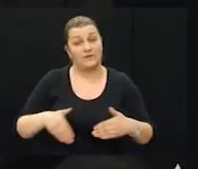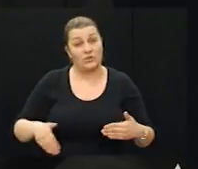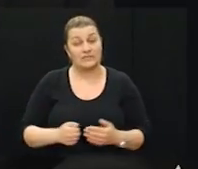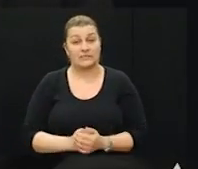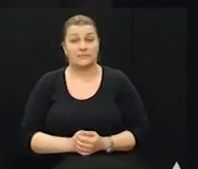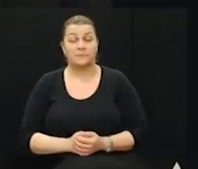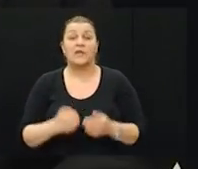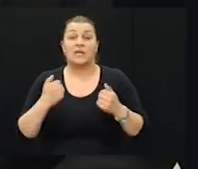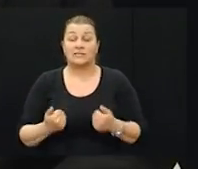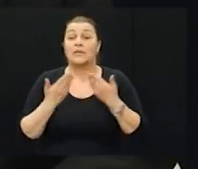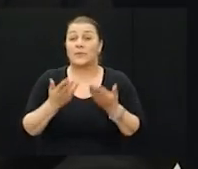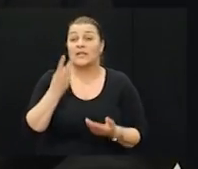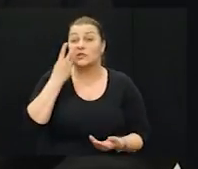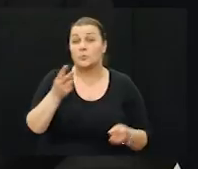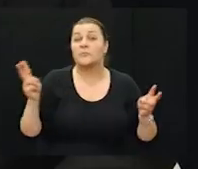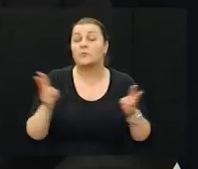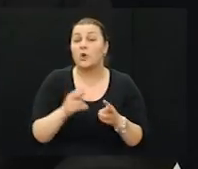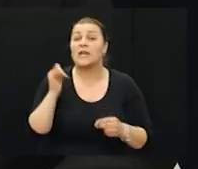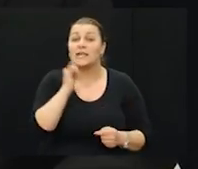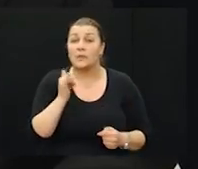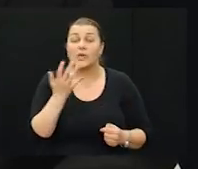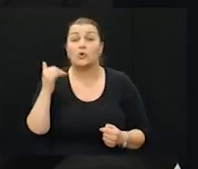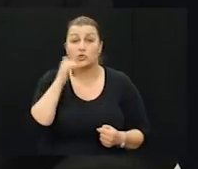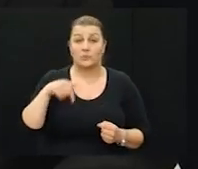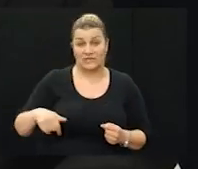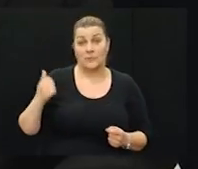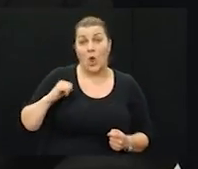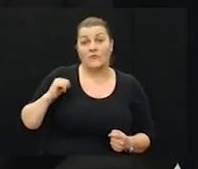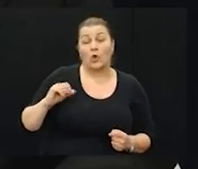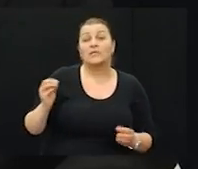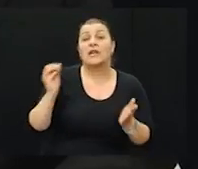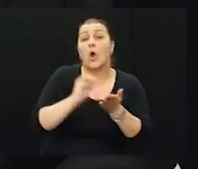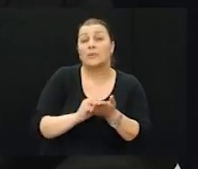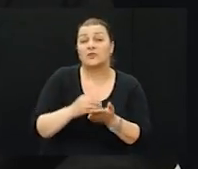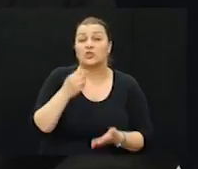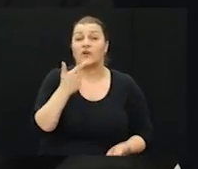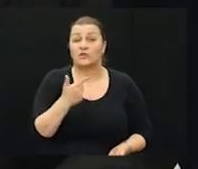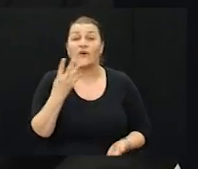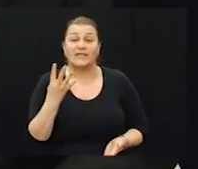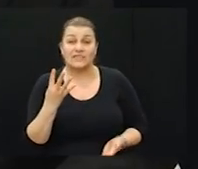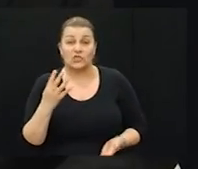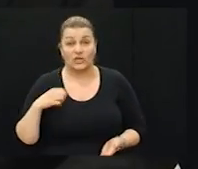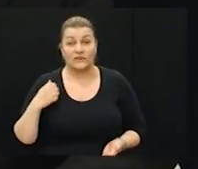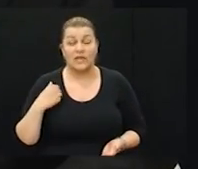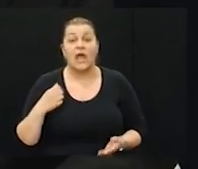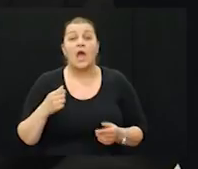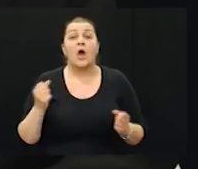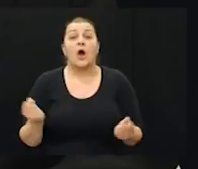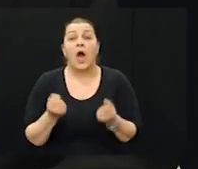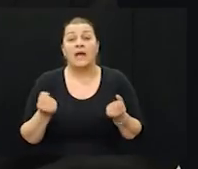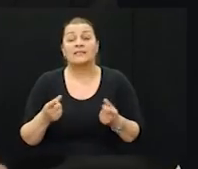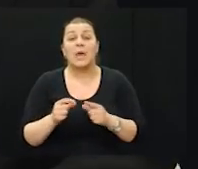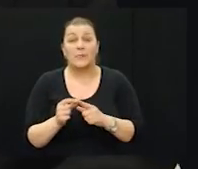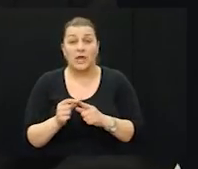Brigadiru, sad predlažajem da pogledamo kratak prilog što smo ga snimili ove godine na objeđavanju 24. poredu akcije